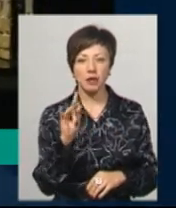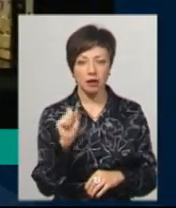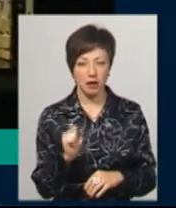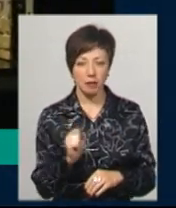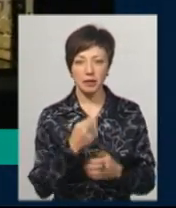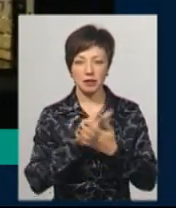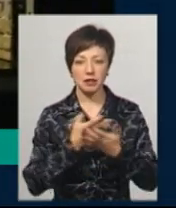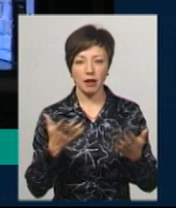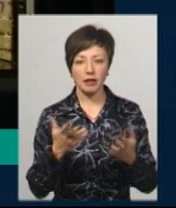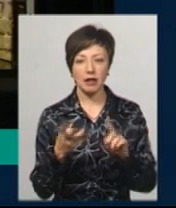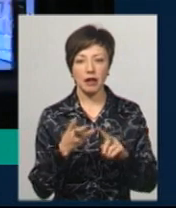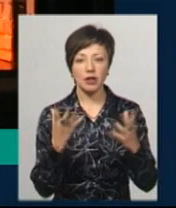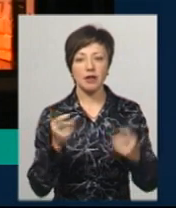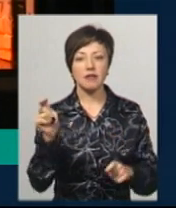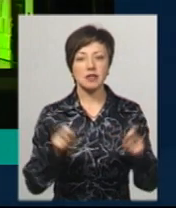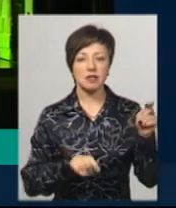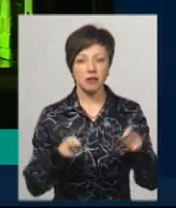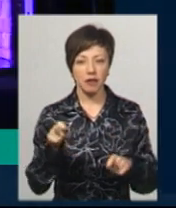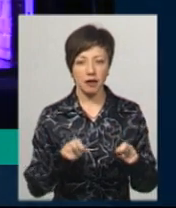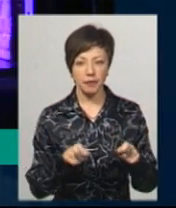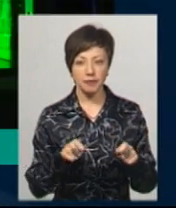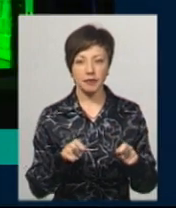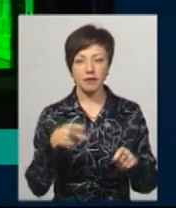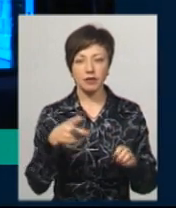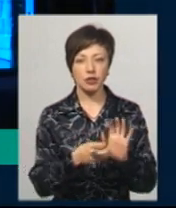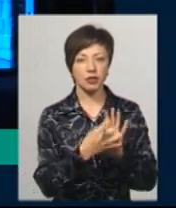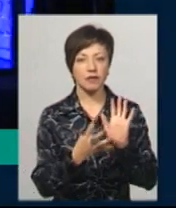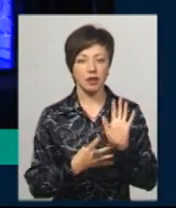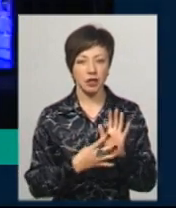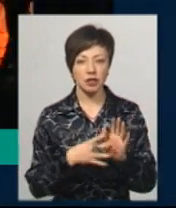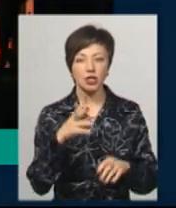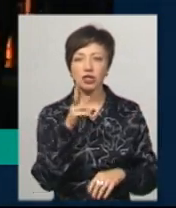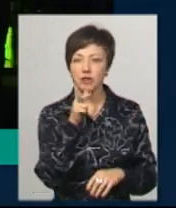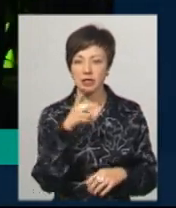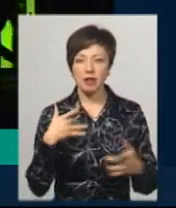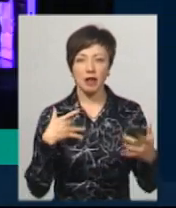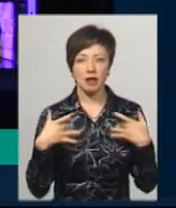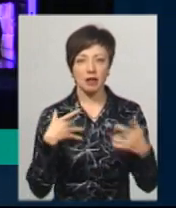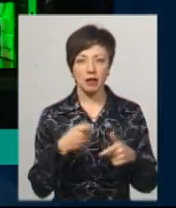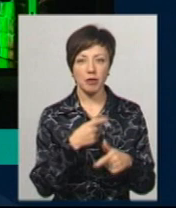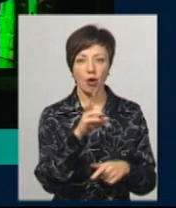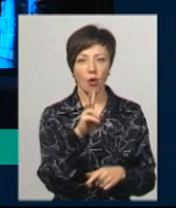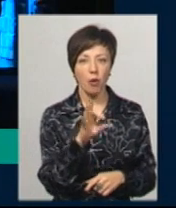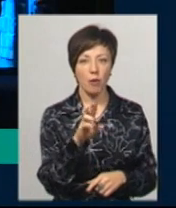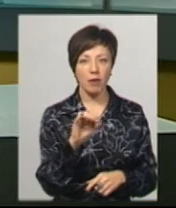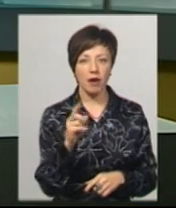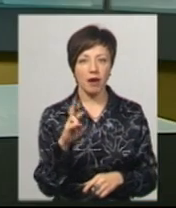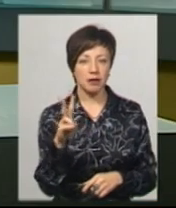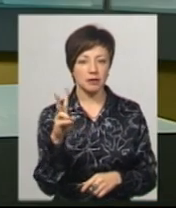хочете» представив на третьому дні фестивалю Старіцький СІАТ-ФЕС-2019 Чернівецький театр імені Ольги Кобилянської.